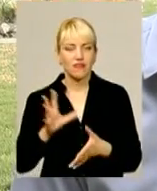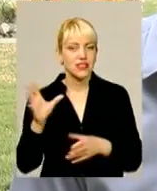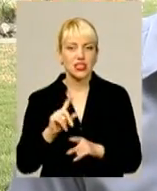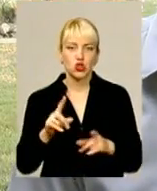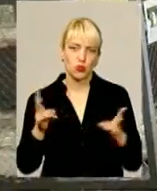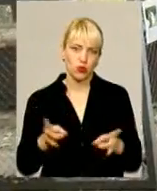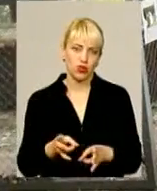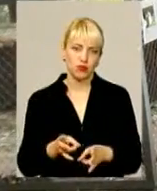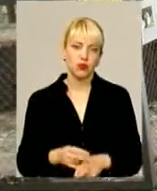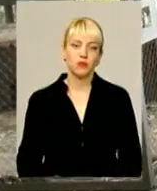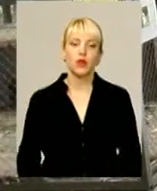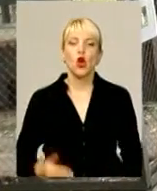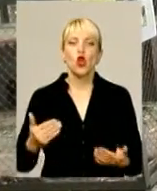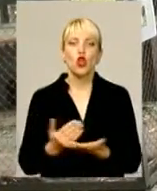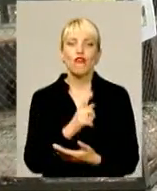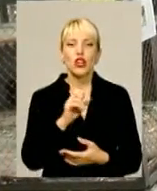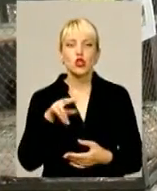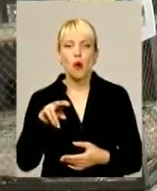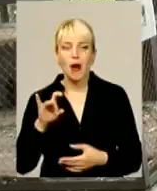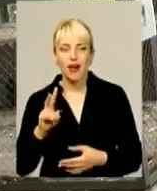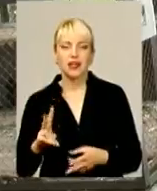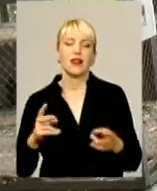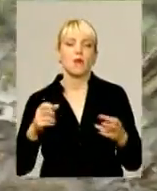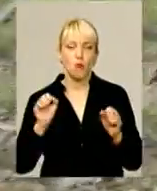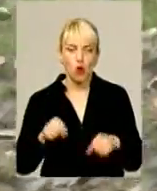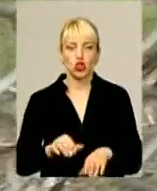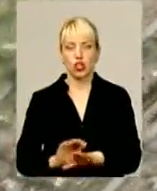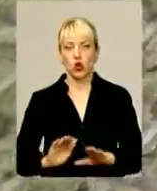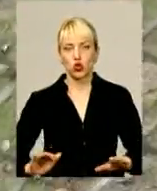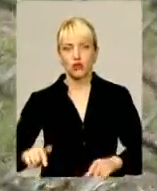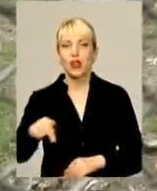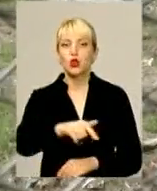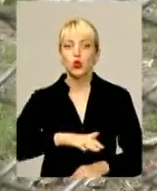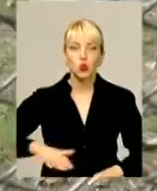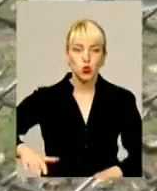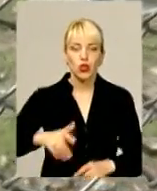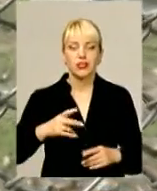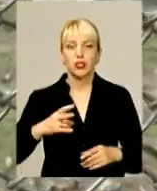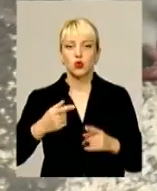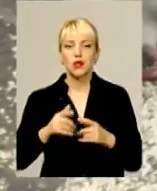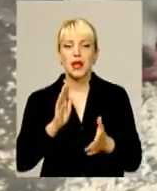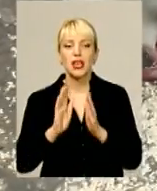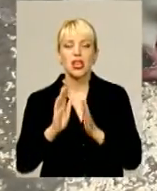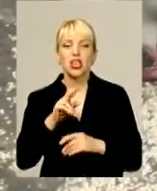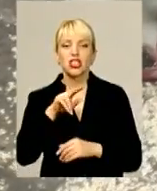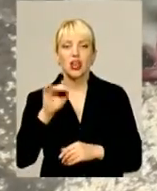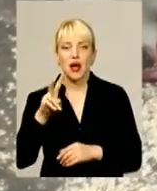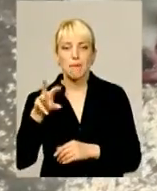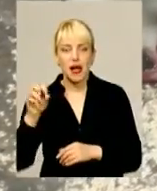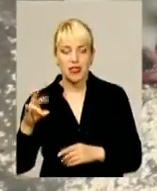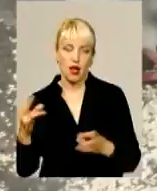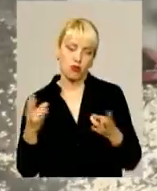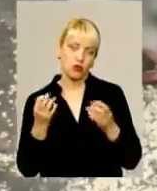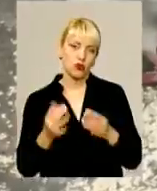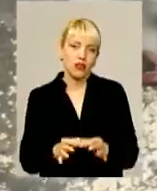що потрібно. Новий зоопарк цілком можливо розташувати тут, на територію парку Чекмана, вважає Володимир Лукін. Потрібні лише